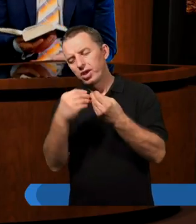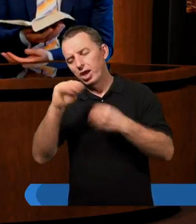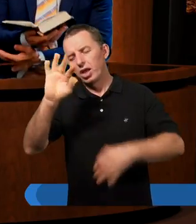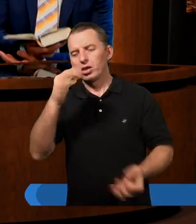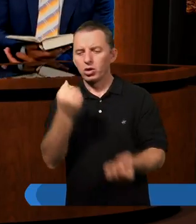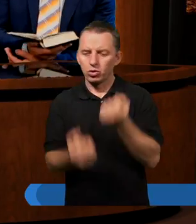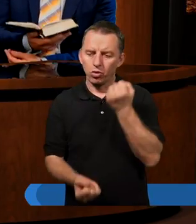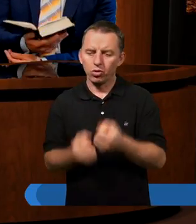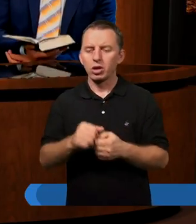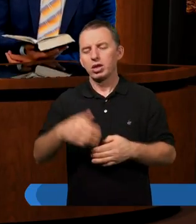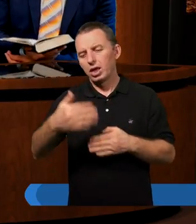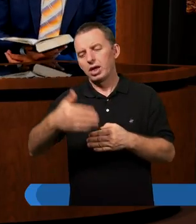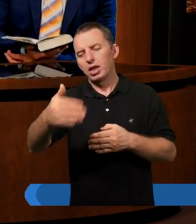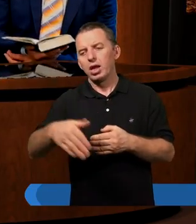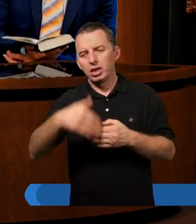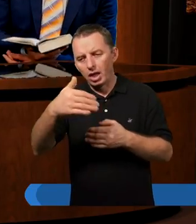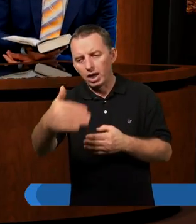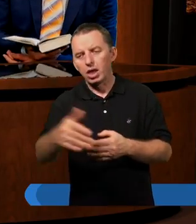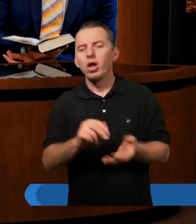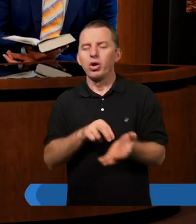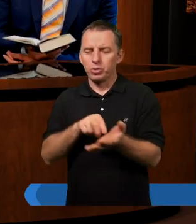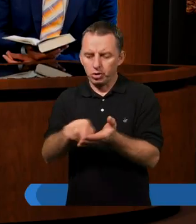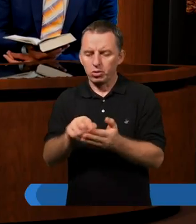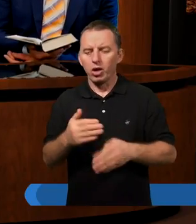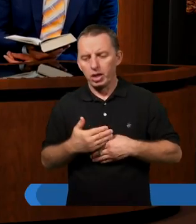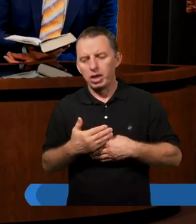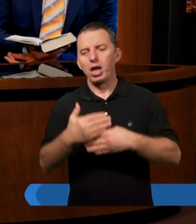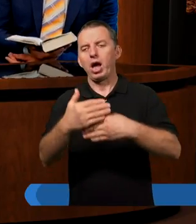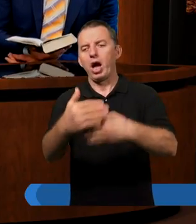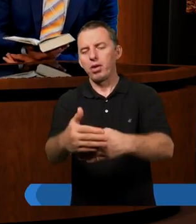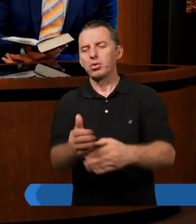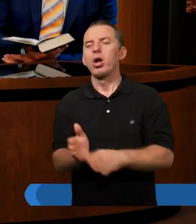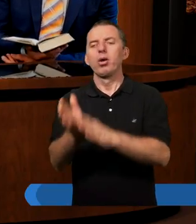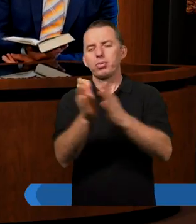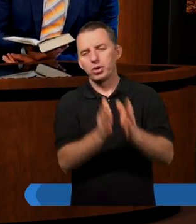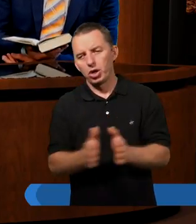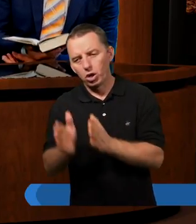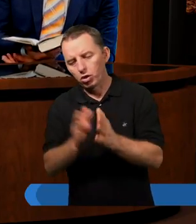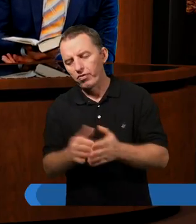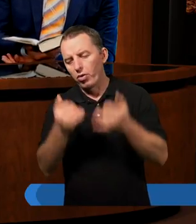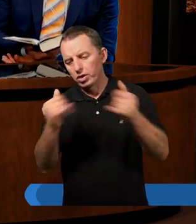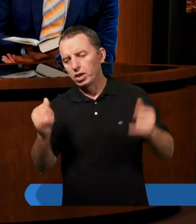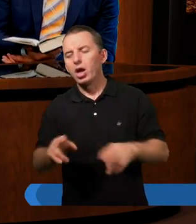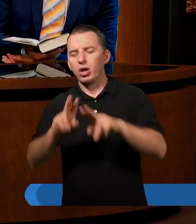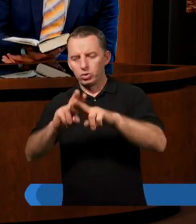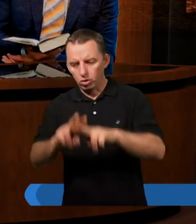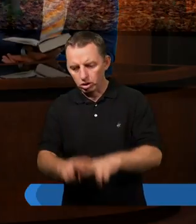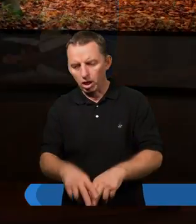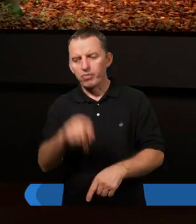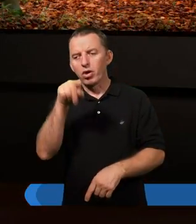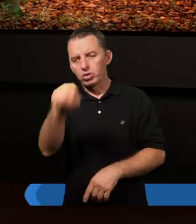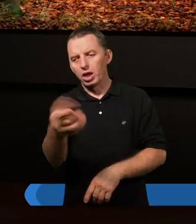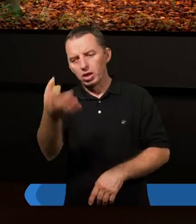i tak dalej, i tak dalej. Szedł oczywiście naprzód, przygotowywał innych i zostawiał im te zbory,